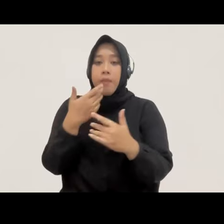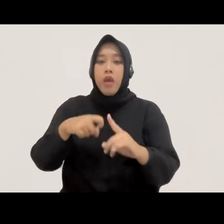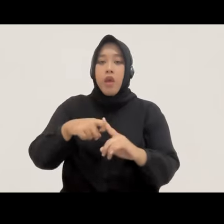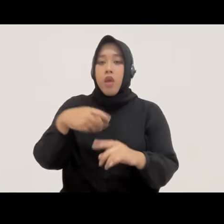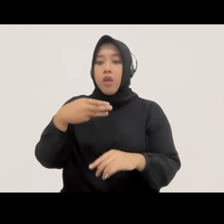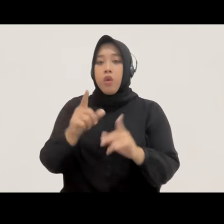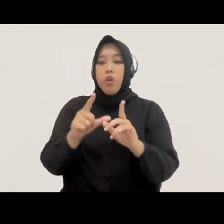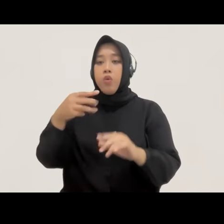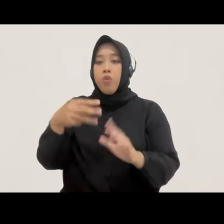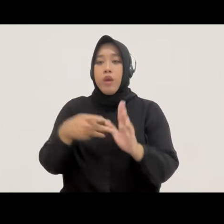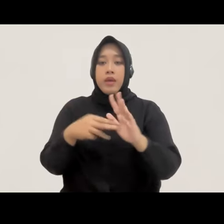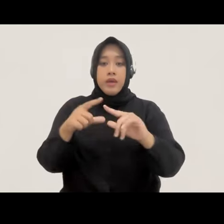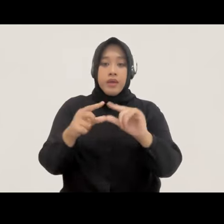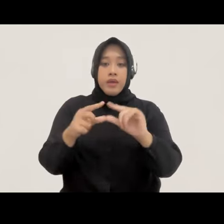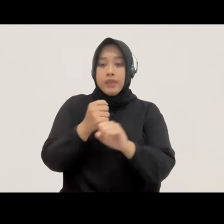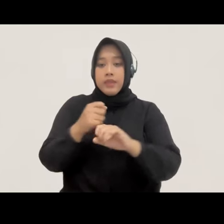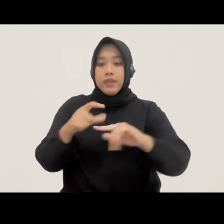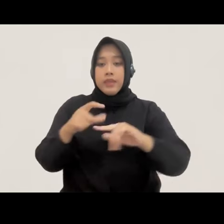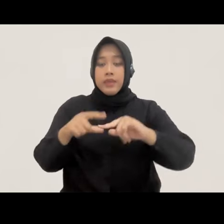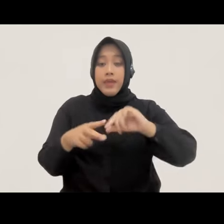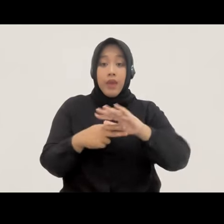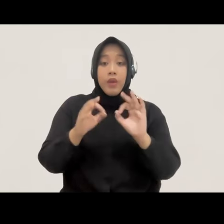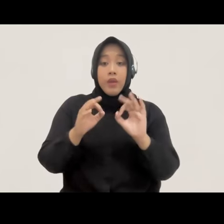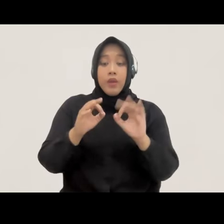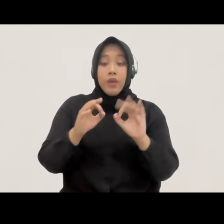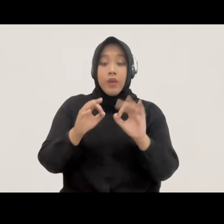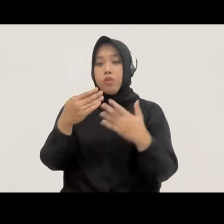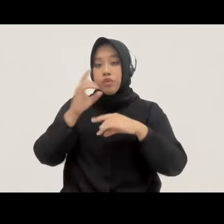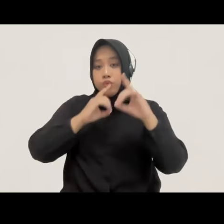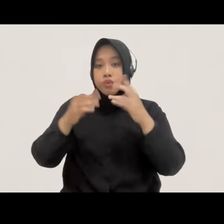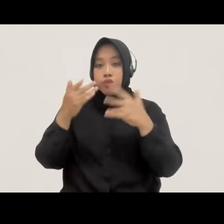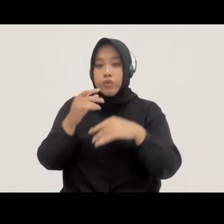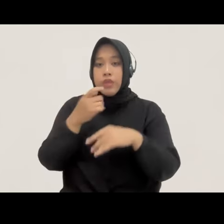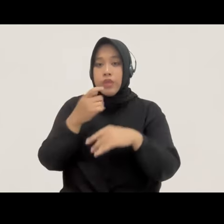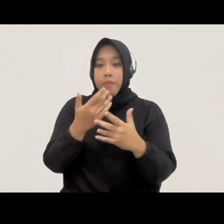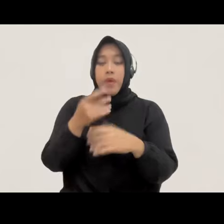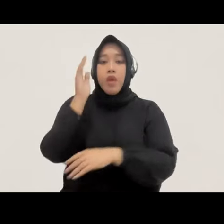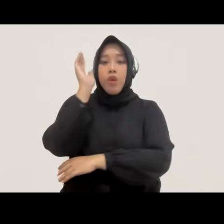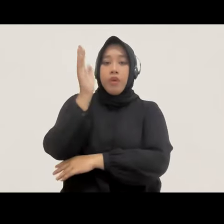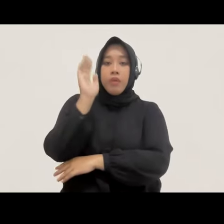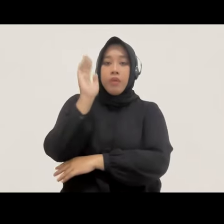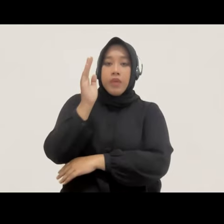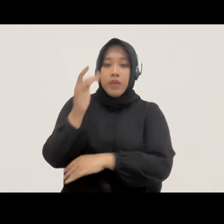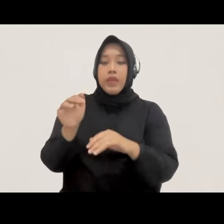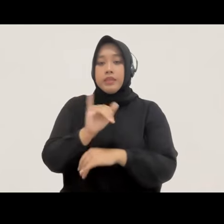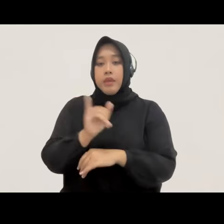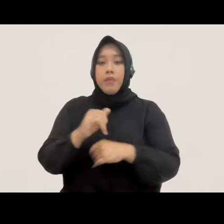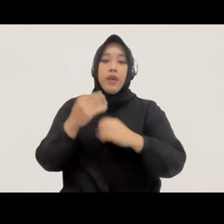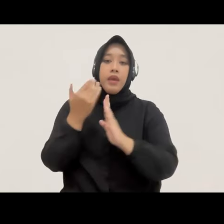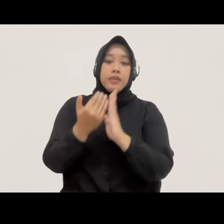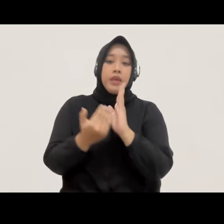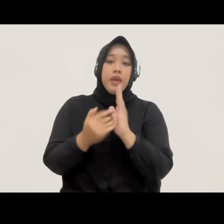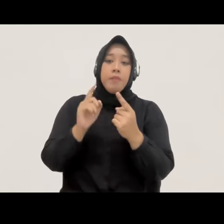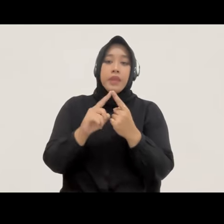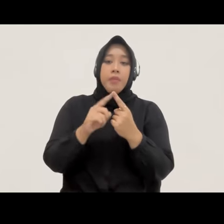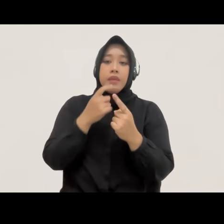Bapak Ibu Rekan sekalian, kemarin kita sudah berdiskusi di webinar yang sama di seri pertama tentang kewenangan